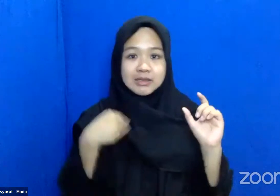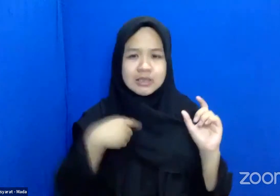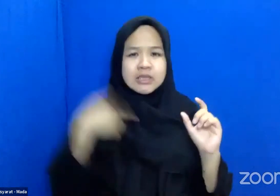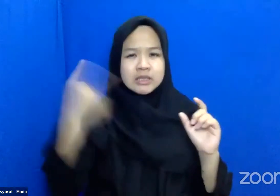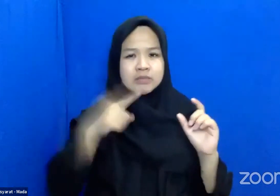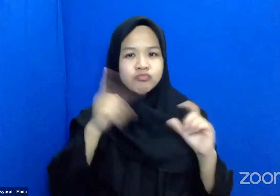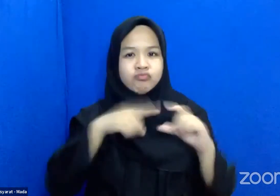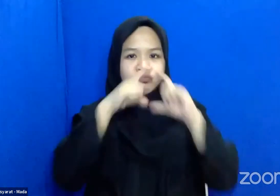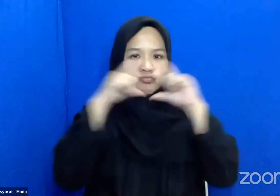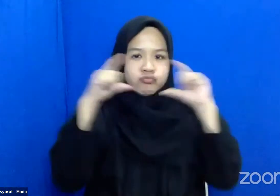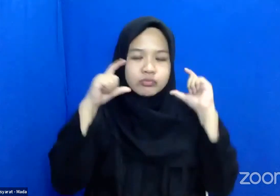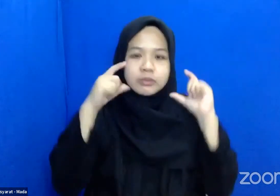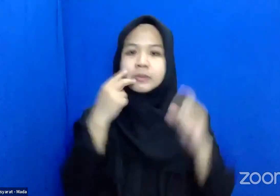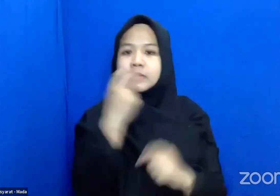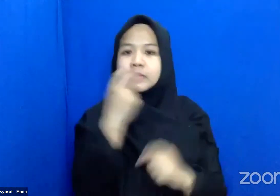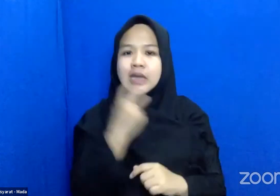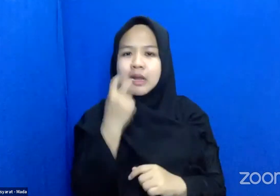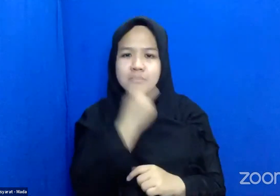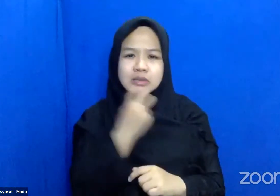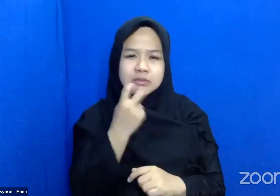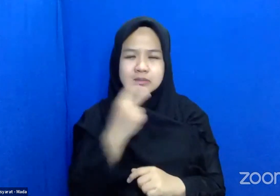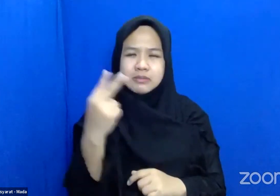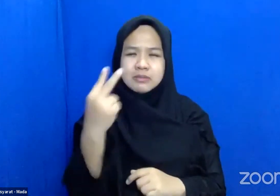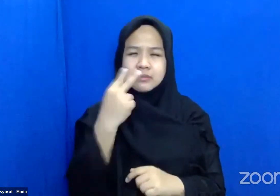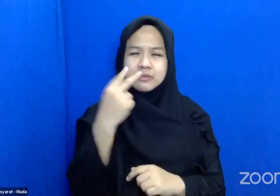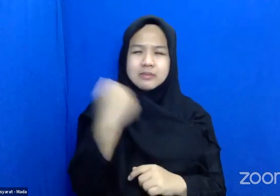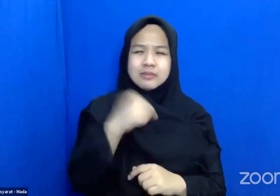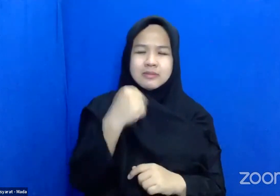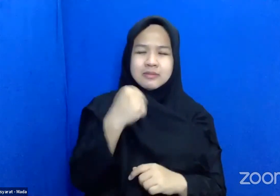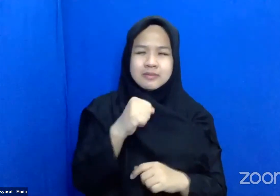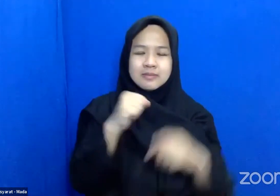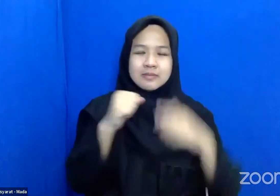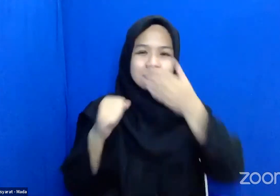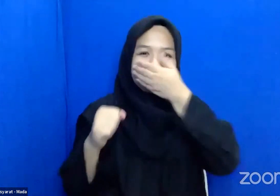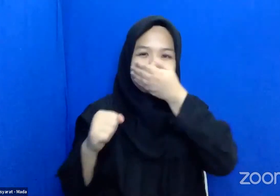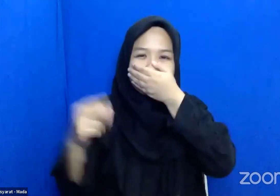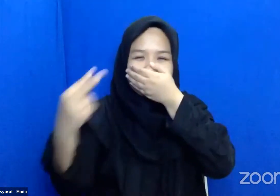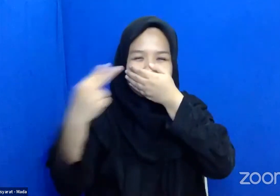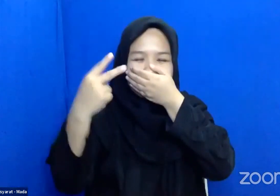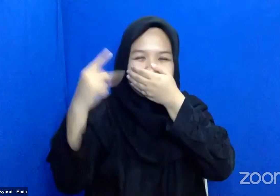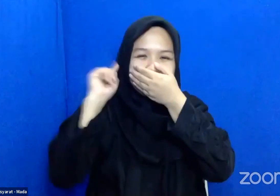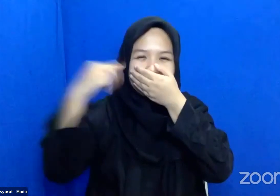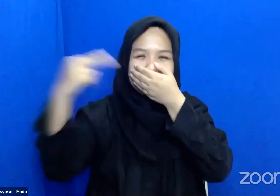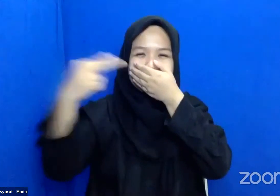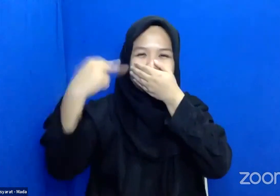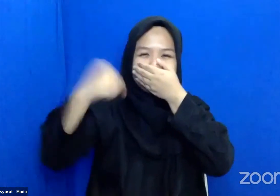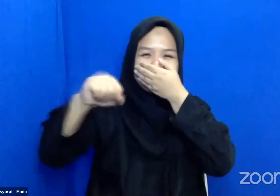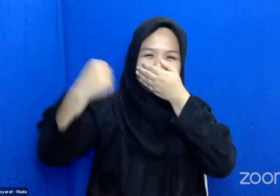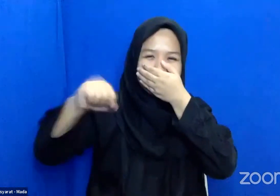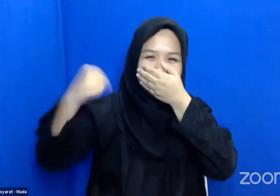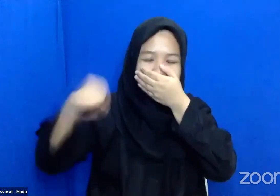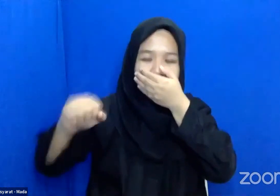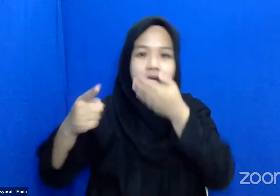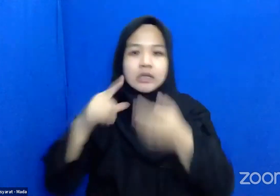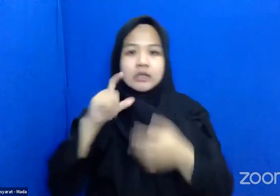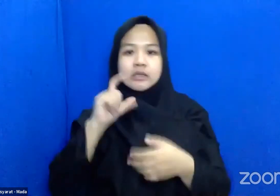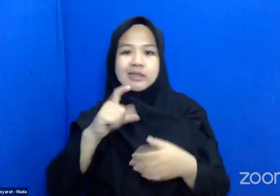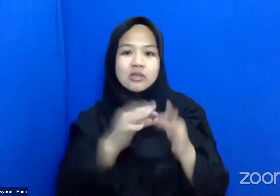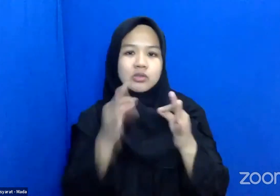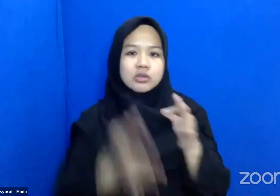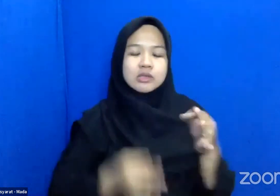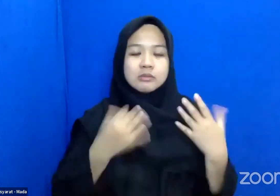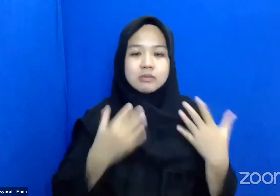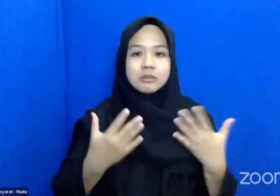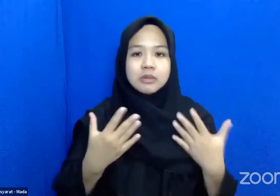Gerak Bibir Itu Juga Tidak Bisa Terbaca Dengan Jelas Oleh Teman-teman Tuli Nah Salah Satu Solusinya Adalah